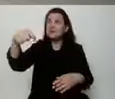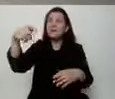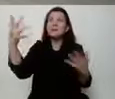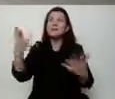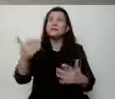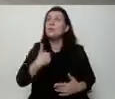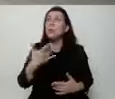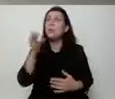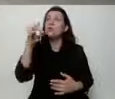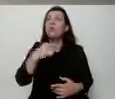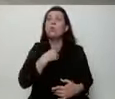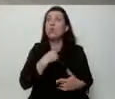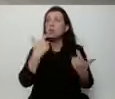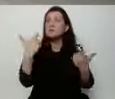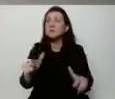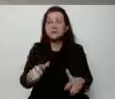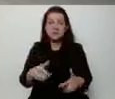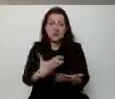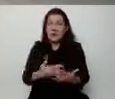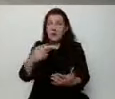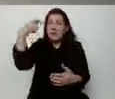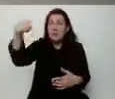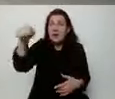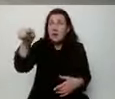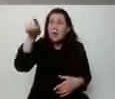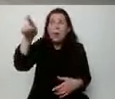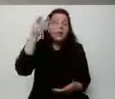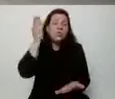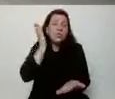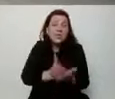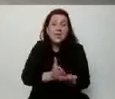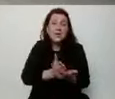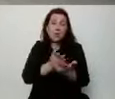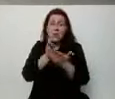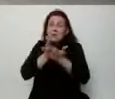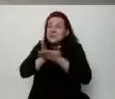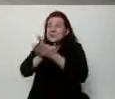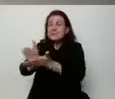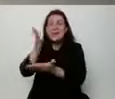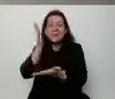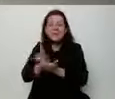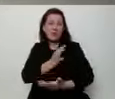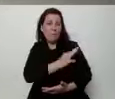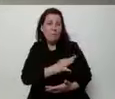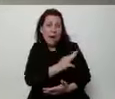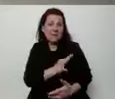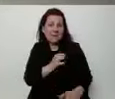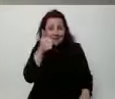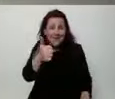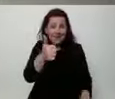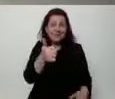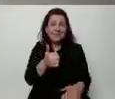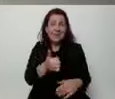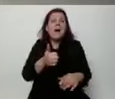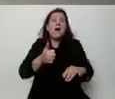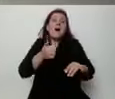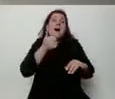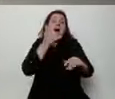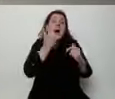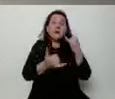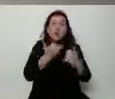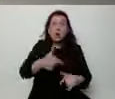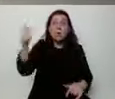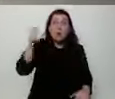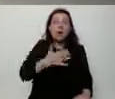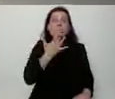głosu. Dlatego, że Pan Prezydent tylko i wyłącznie wspiera jedną opcję polityczną i milczy wtedy, kiedy powinien zabrać